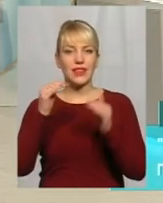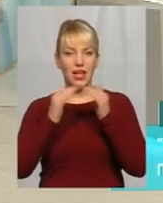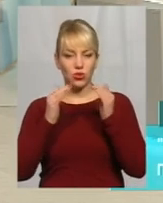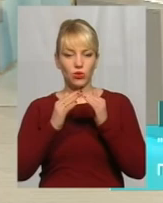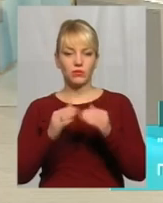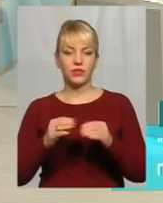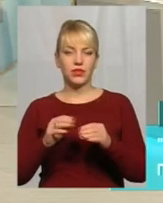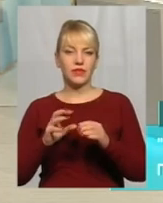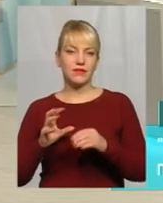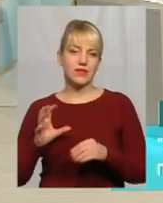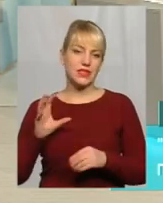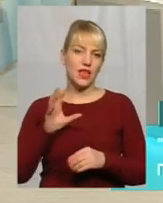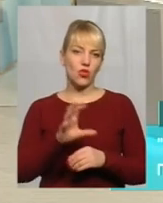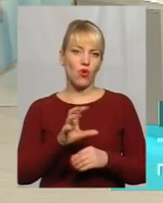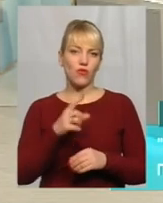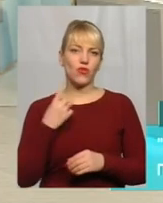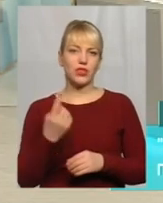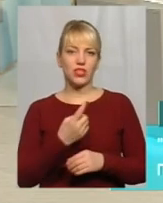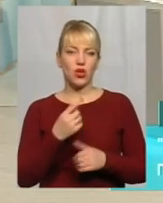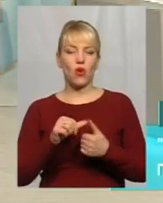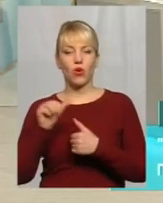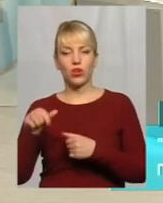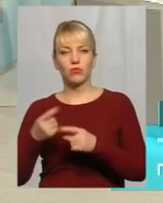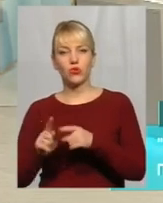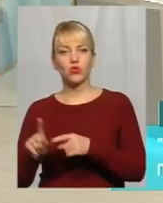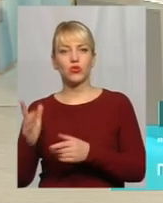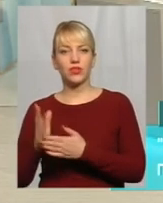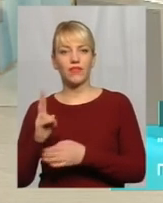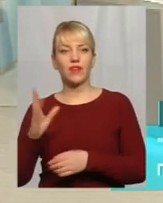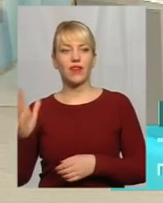лічильника, крім тих, що є в квартирах, так? Так